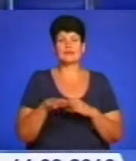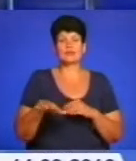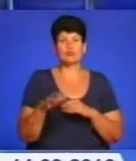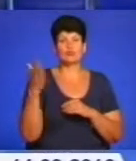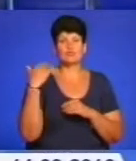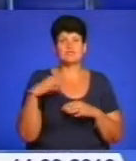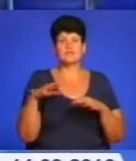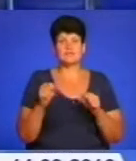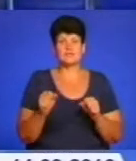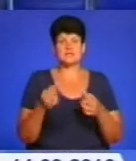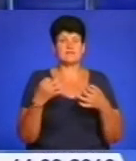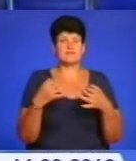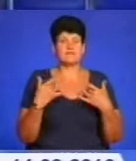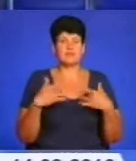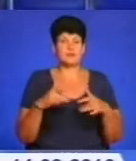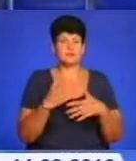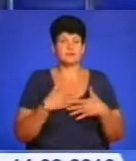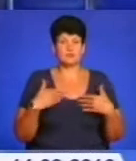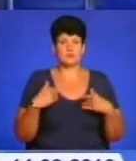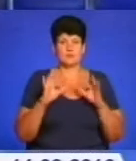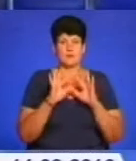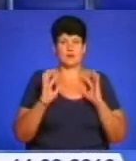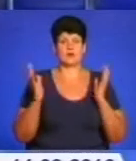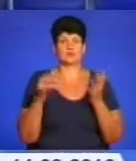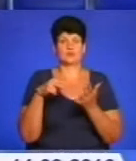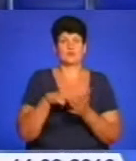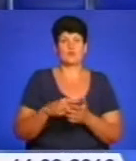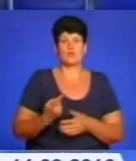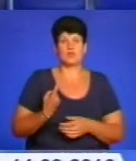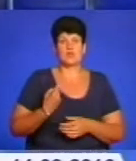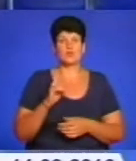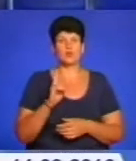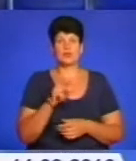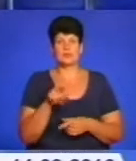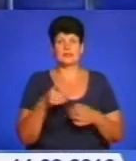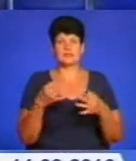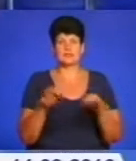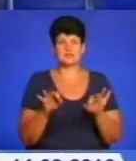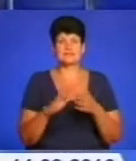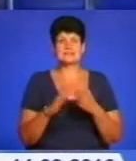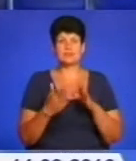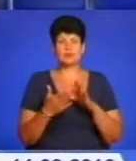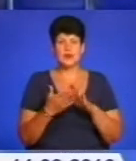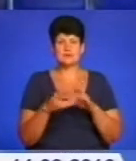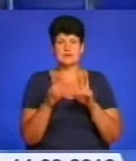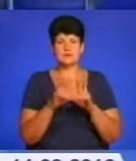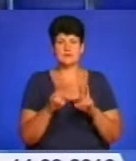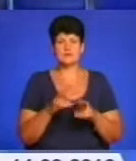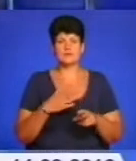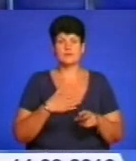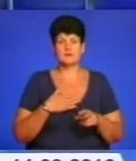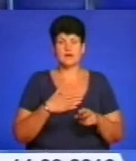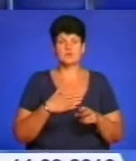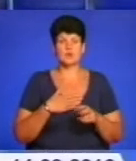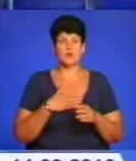власник звільняти не квапиться. Обгородив парканом, поставив охорону і нікого туди не пускає. Ситуацію аналізував наш кореспондент